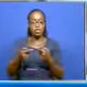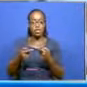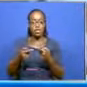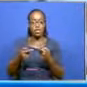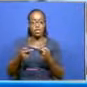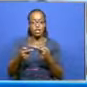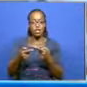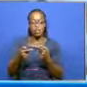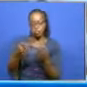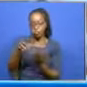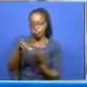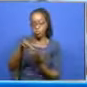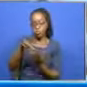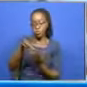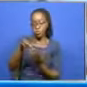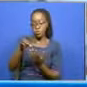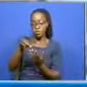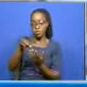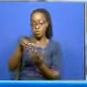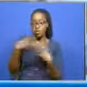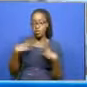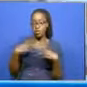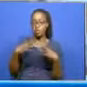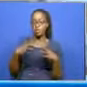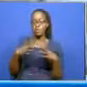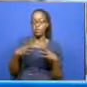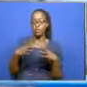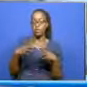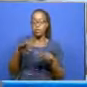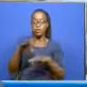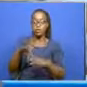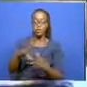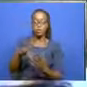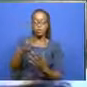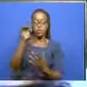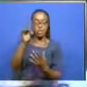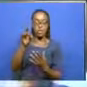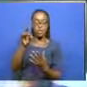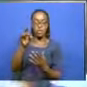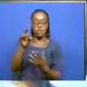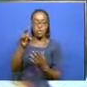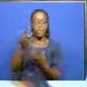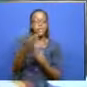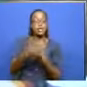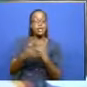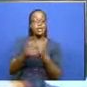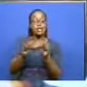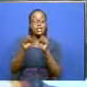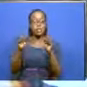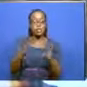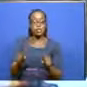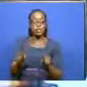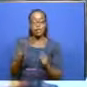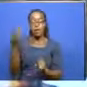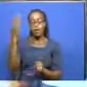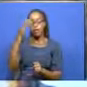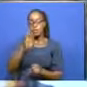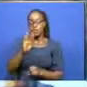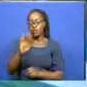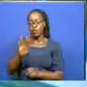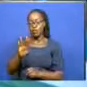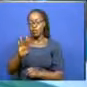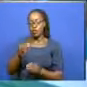picks people. You get picked on a software. Awamu ya ine ya mafunzo na wanagenzi